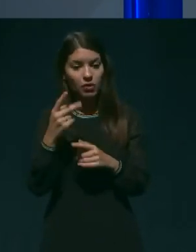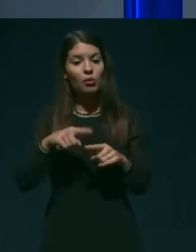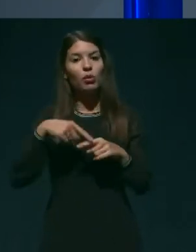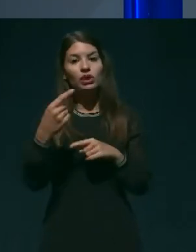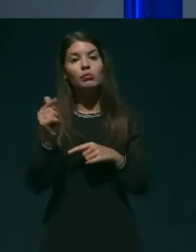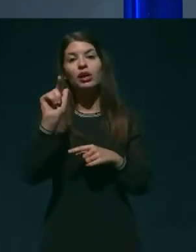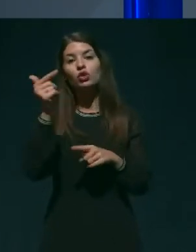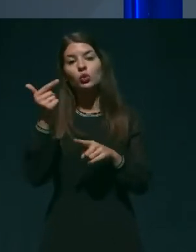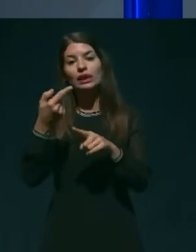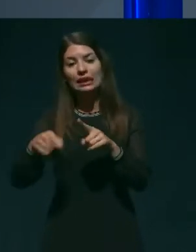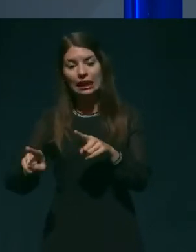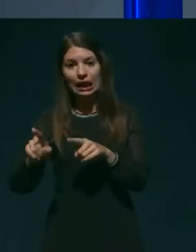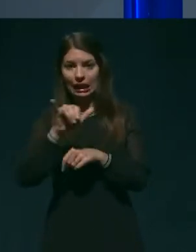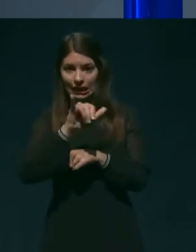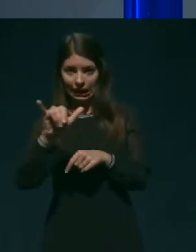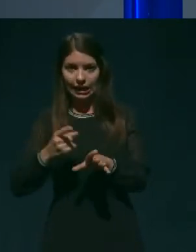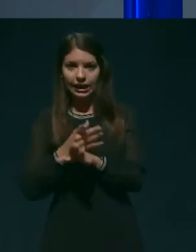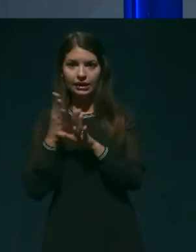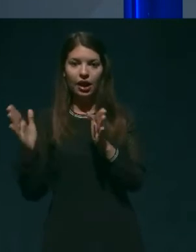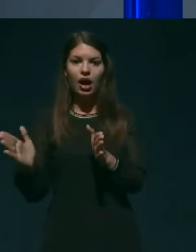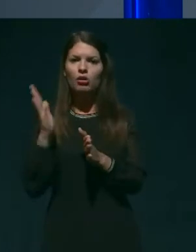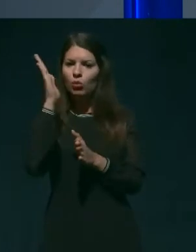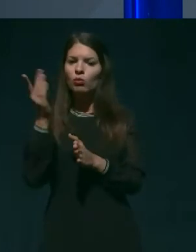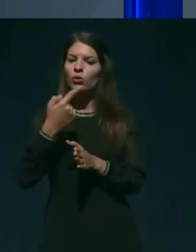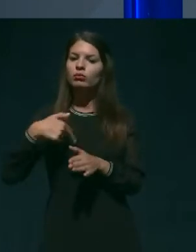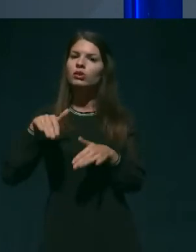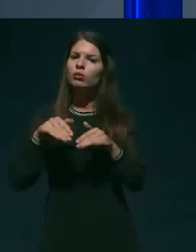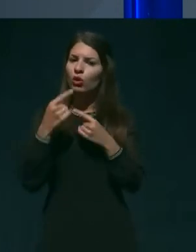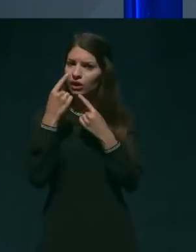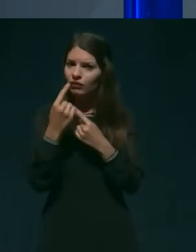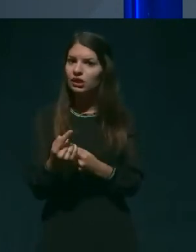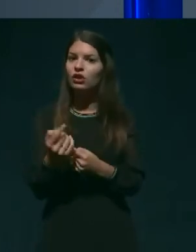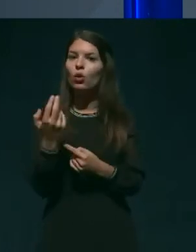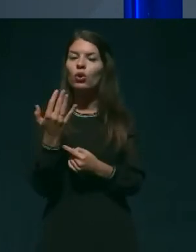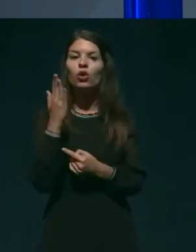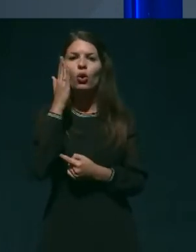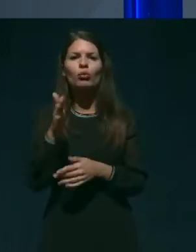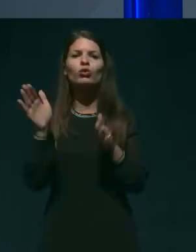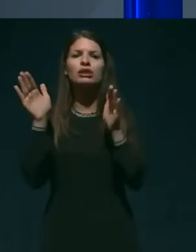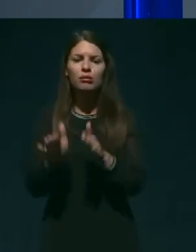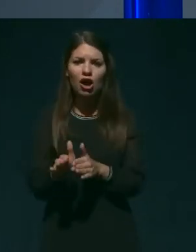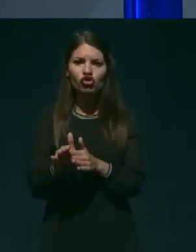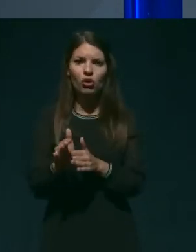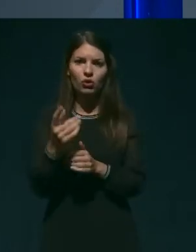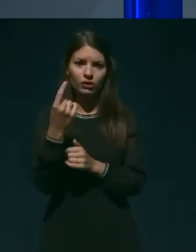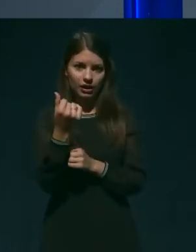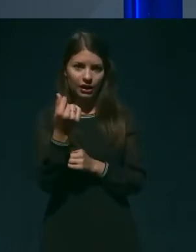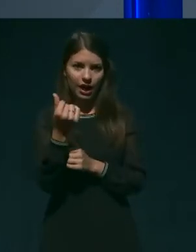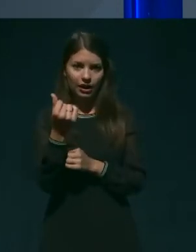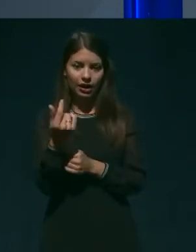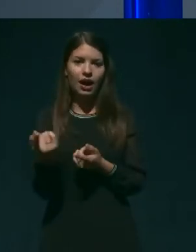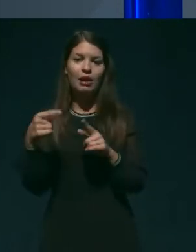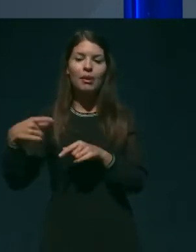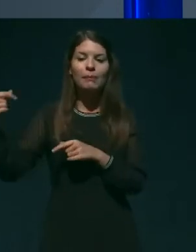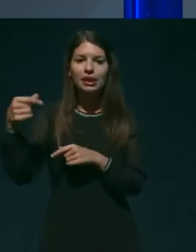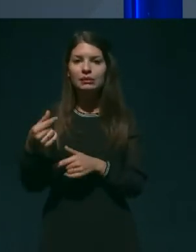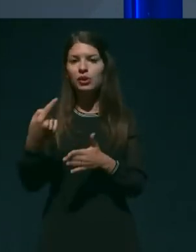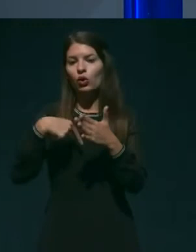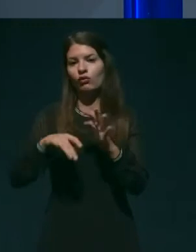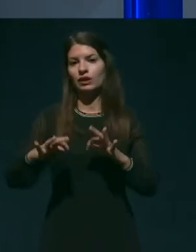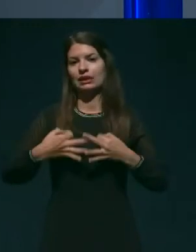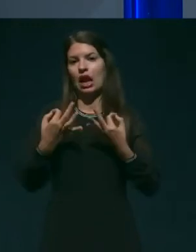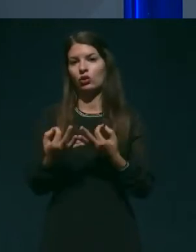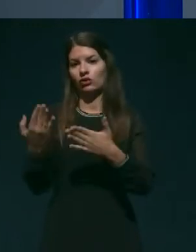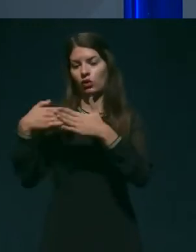leta bo pa treba dejansko videti, koliko se bo zmanjšal priliv sredstev oziroma prispevkov v zdravstveno blagajno